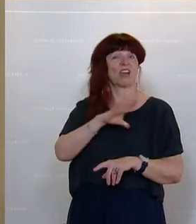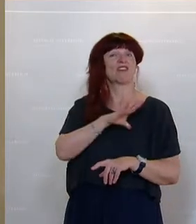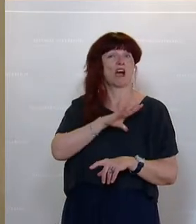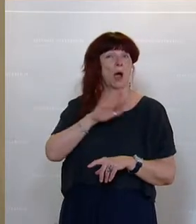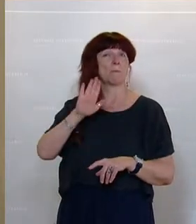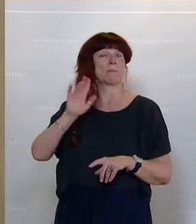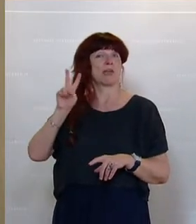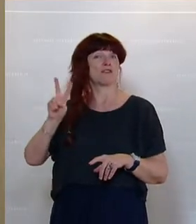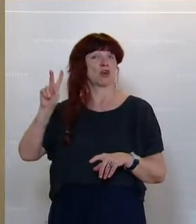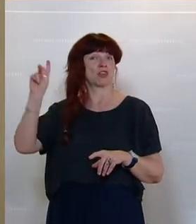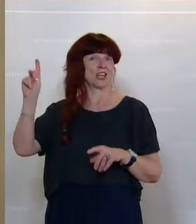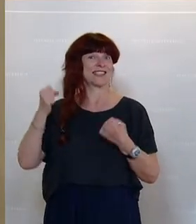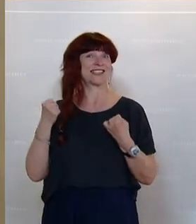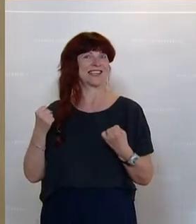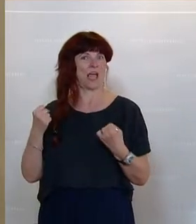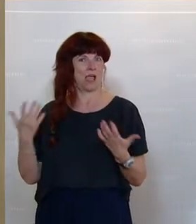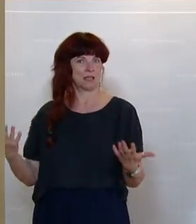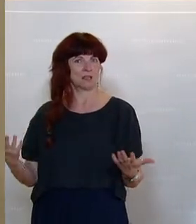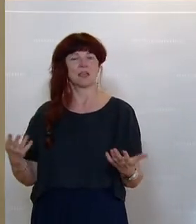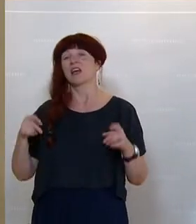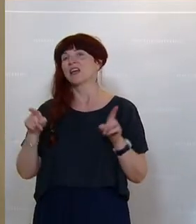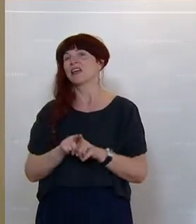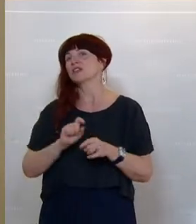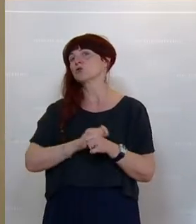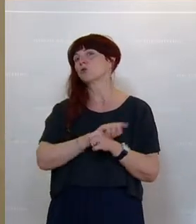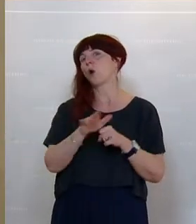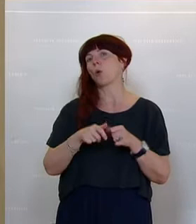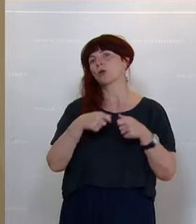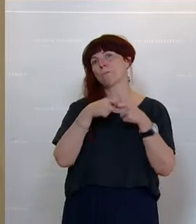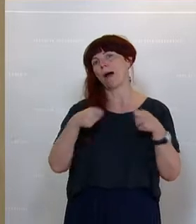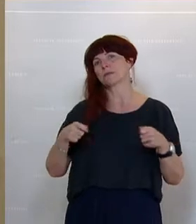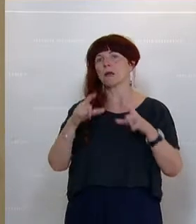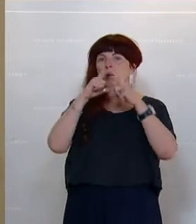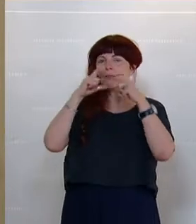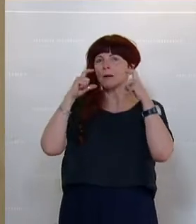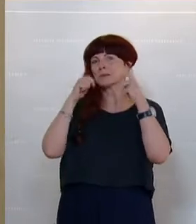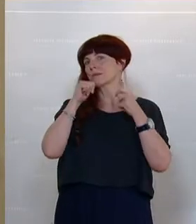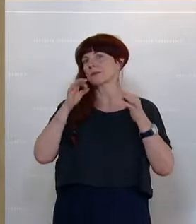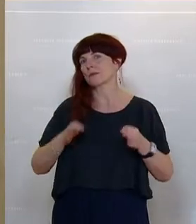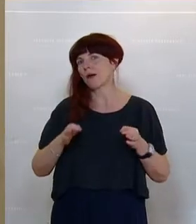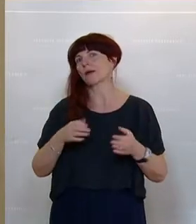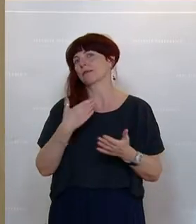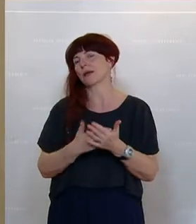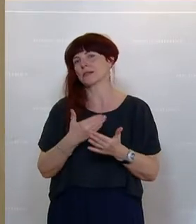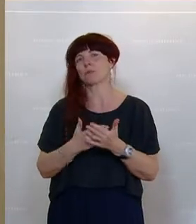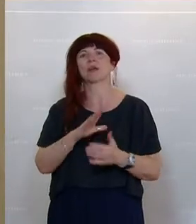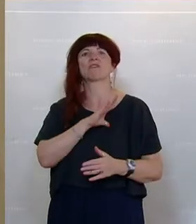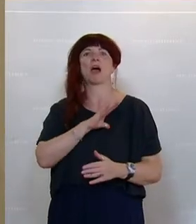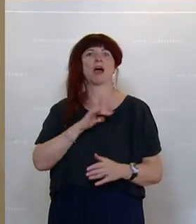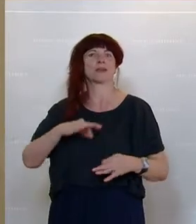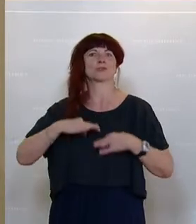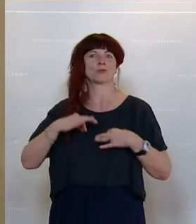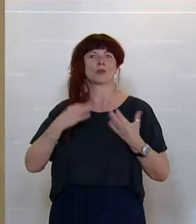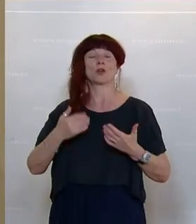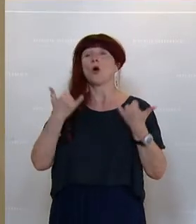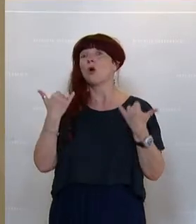Gesundheit von uns allen und der Bevölkerung bei den Corona-Maßnahmen. Und noch gefährden Sie jetzt gemeinsam mit der SPÖ das